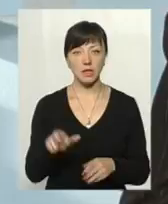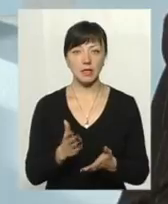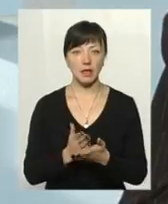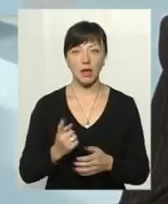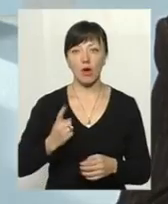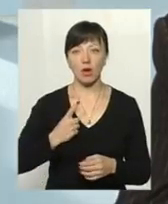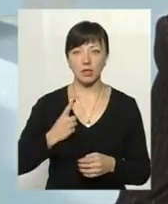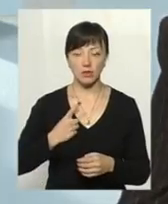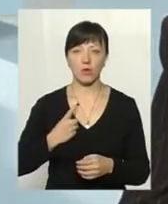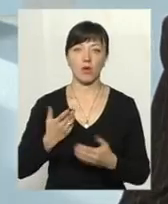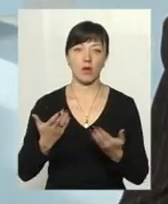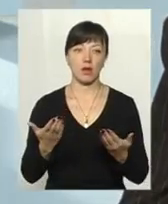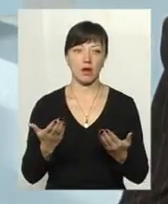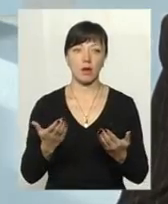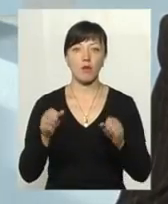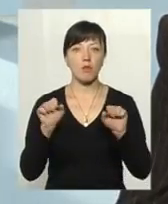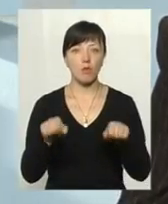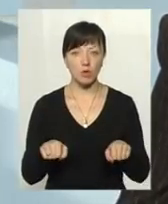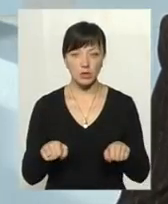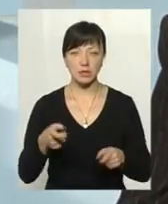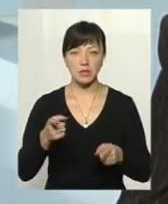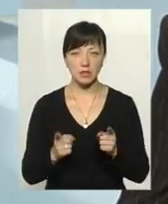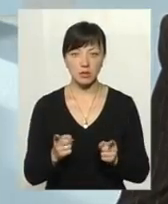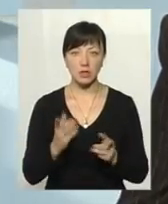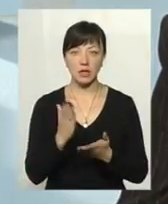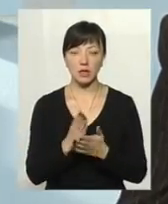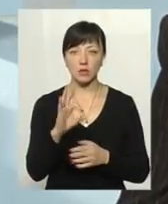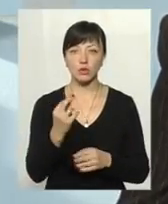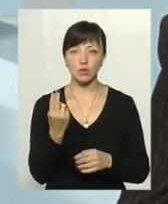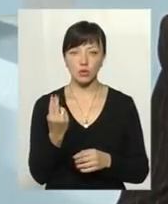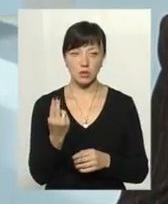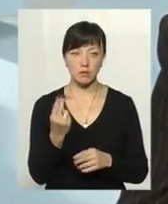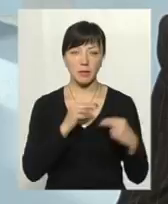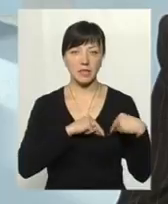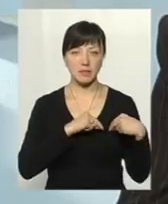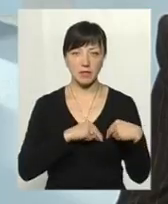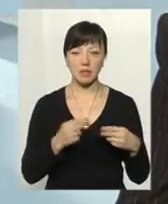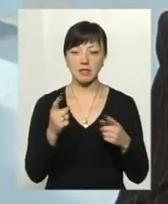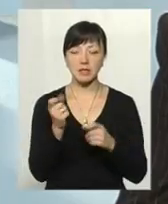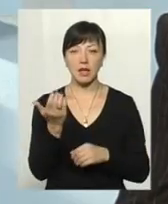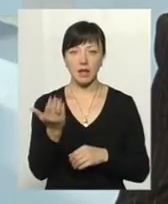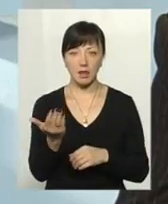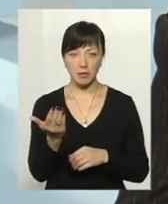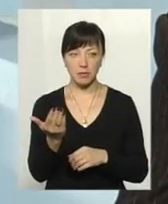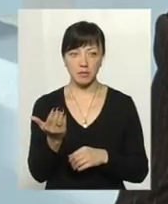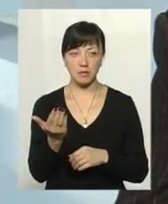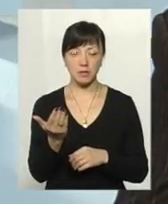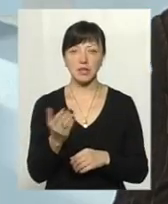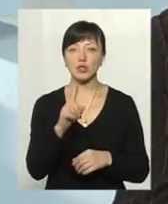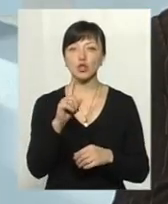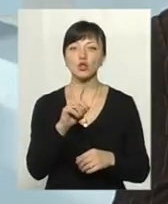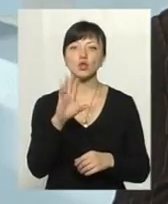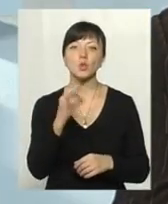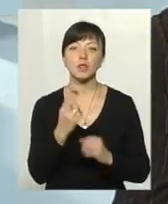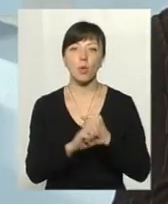одинока, ну, штехнішніше, да, ми можемо, дійсно, є соціальний працівник, за яким, соціальний робітник, за яким